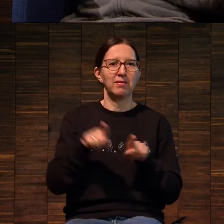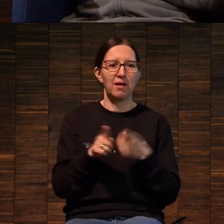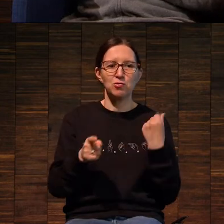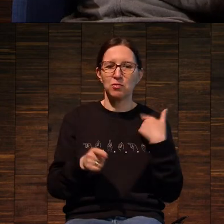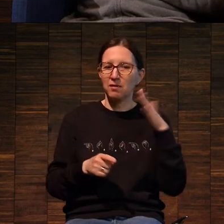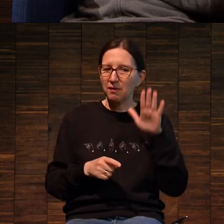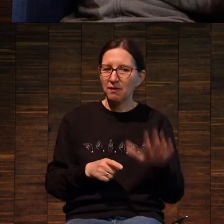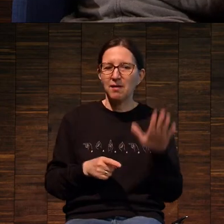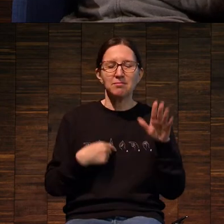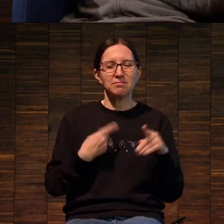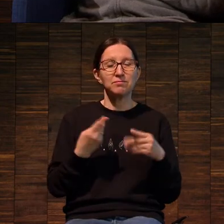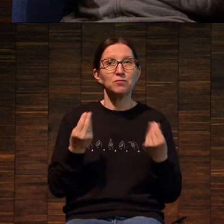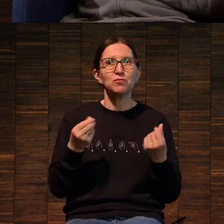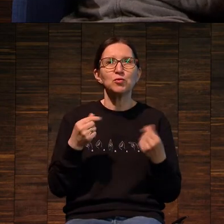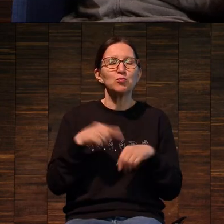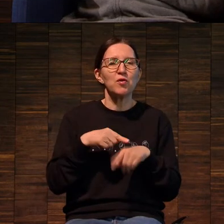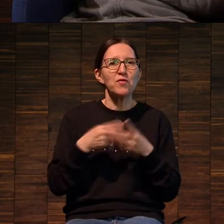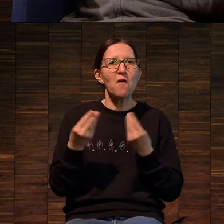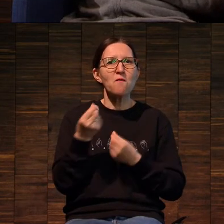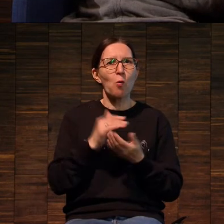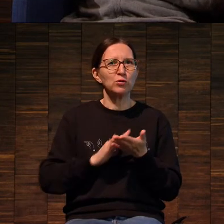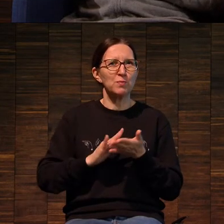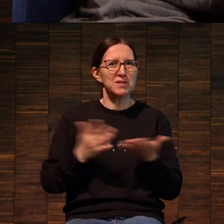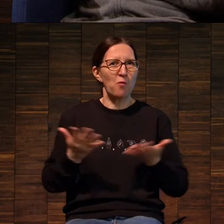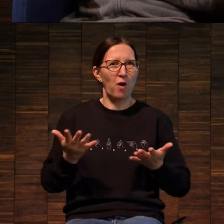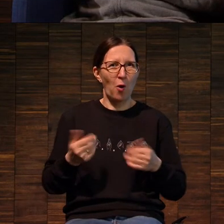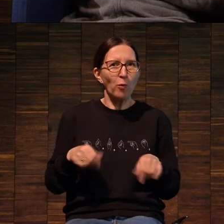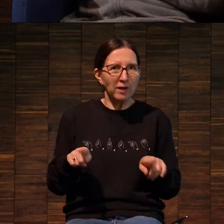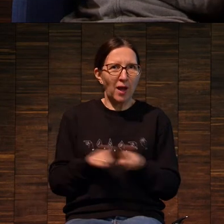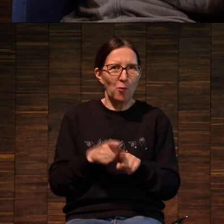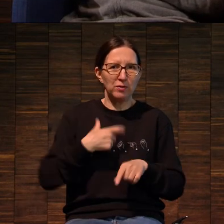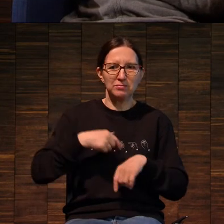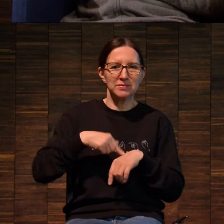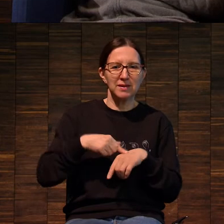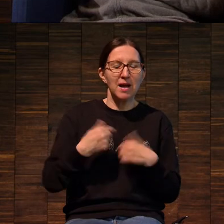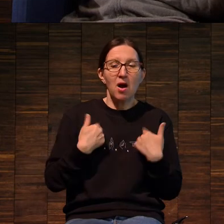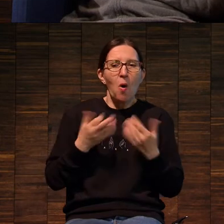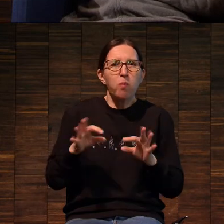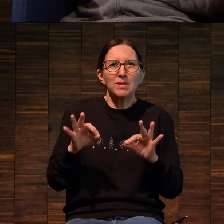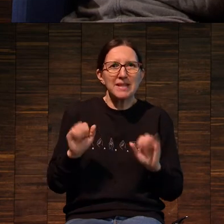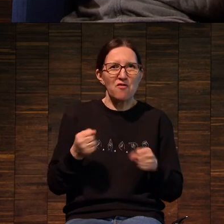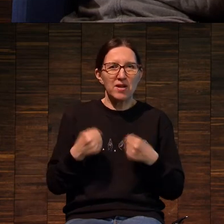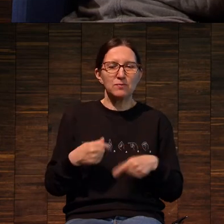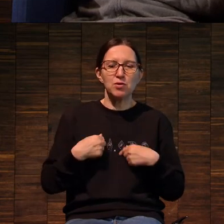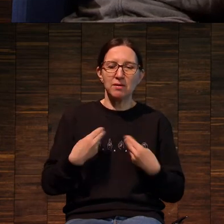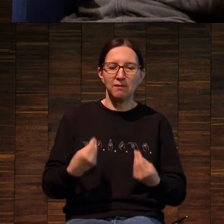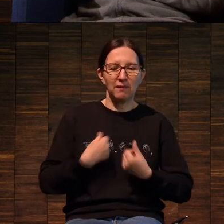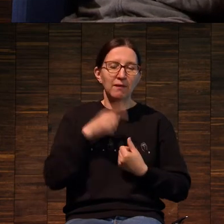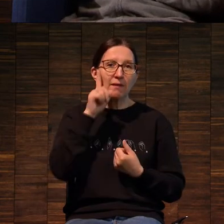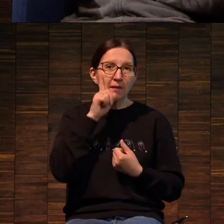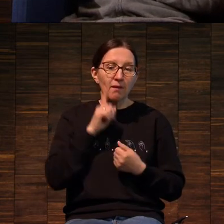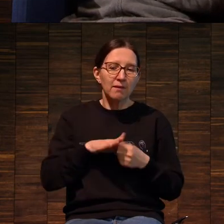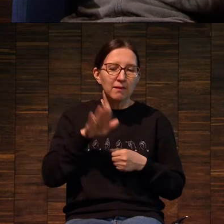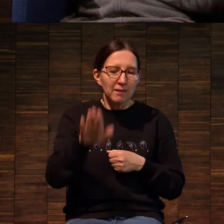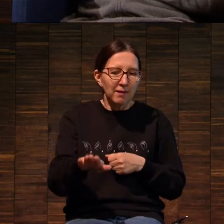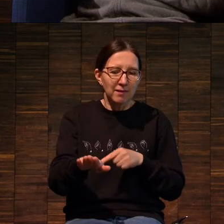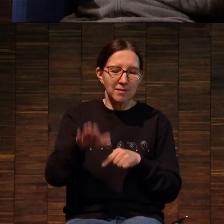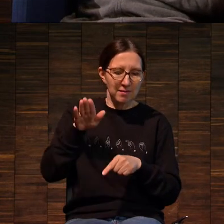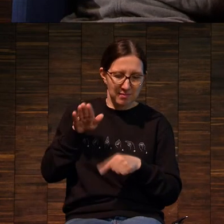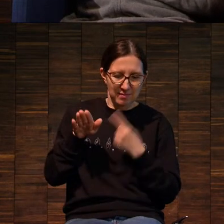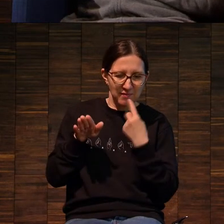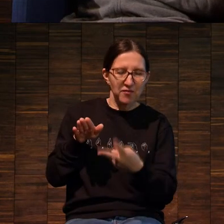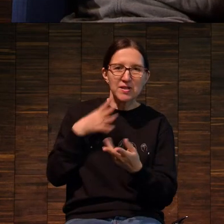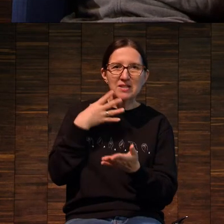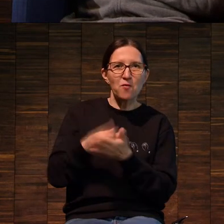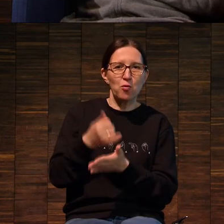-то магия, черт возьми. То есть в этом что-то вот такое, что мы не можем объяснить, что нас завораживает и притягивает к этому. И,